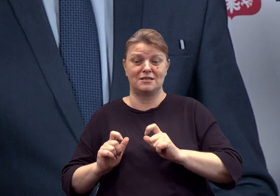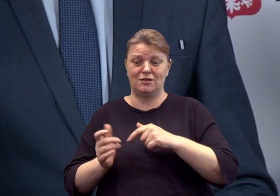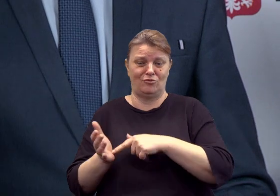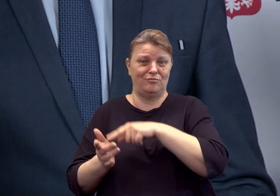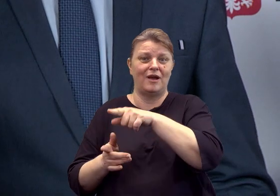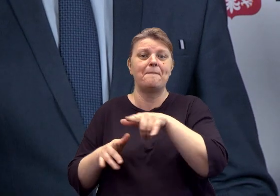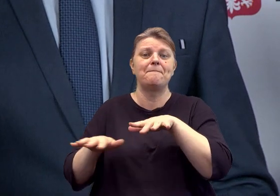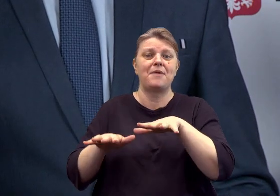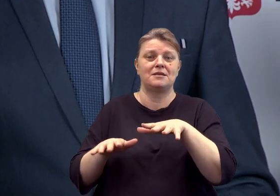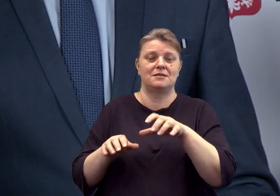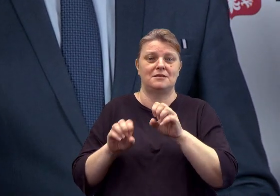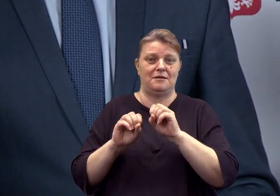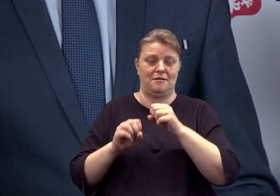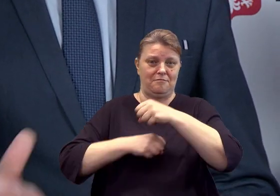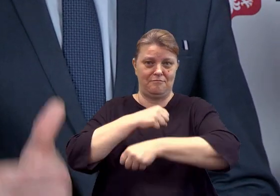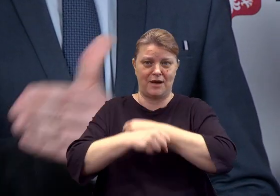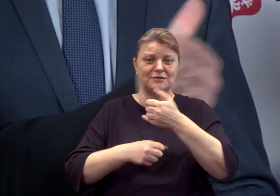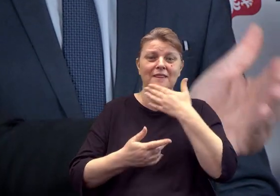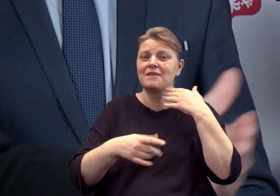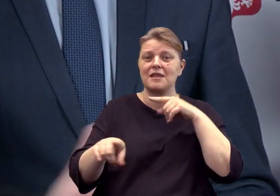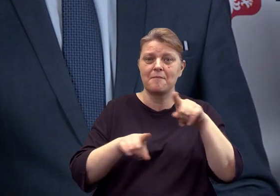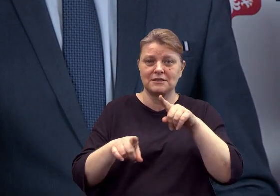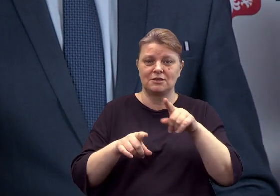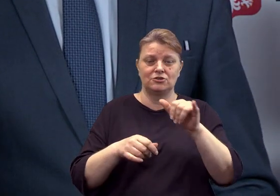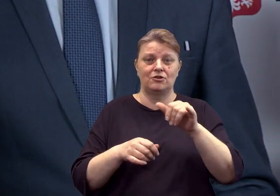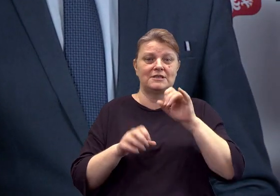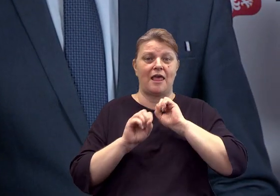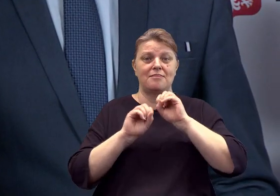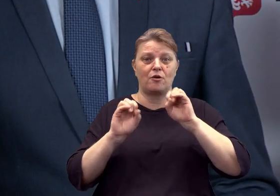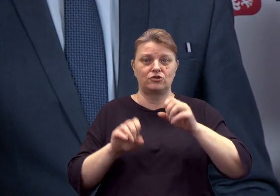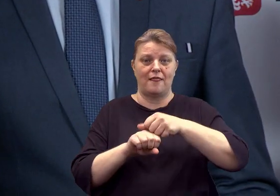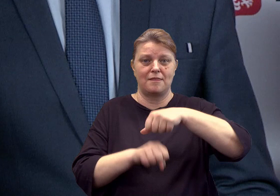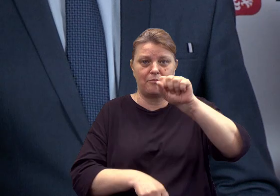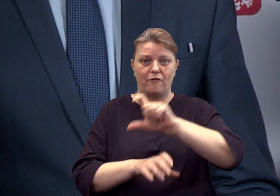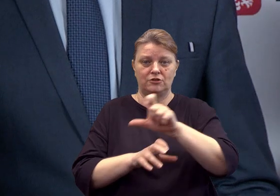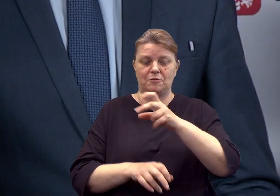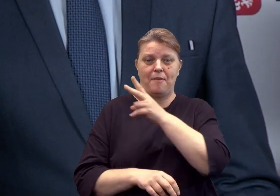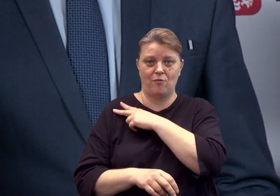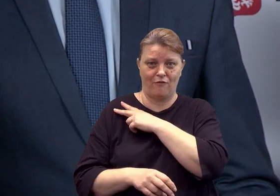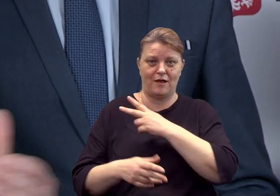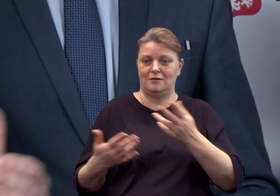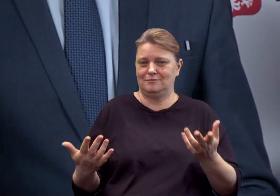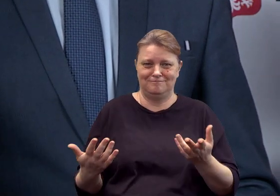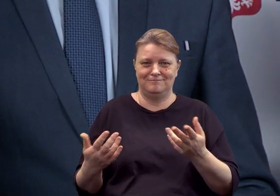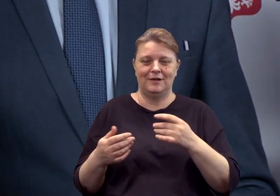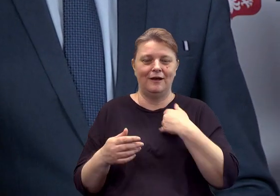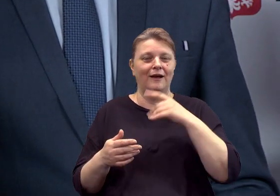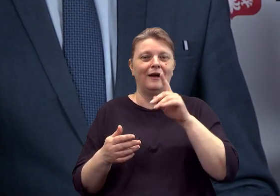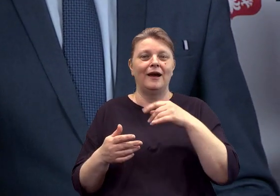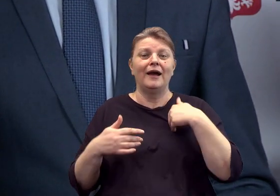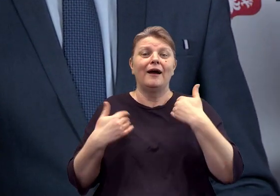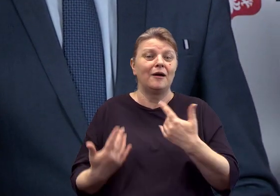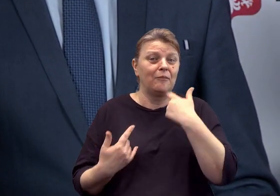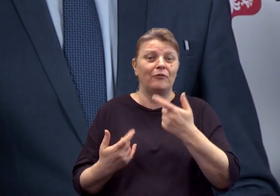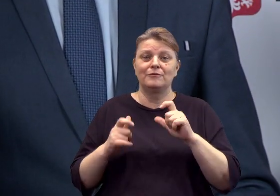niezależne od tego, czy jest się nauczycielem dyplomowanym, czy mianowanym. To był kierunek naszych propozycji, ale na pewno nie likwidacja dodatku wiejskiego. Mogę tylko powiedzieć, że ze